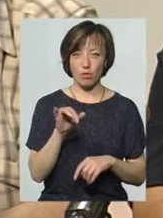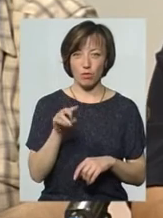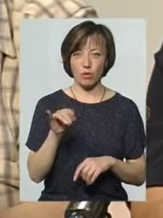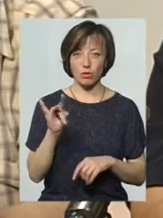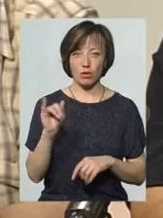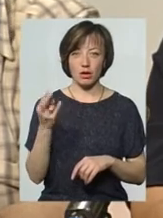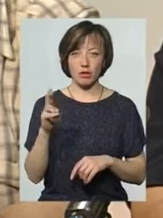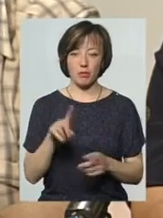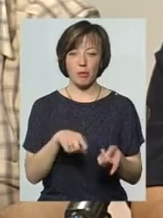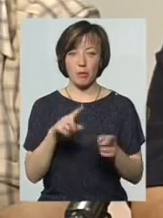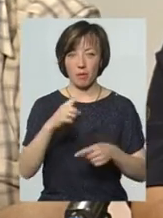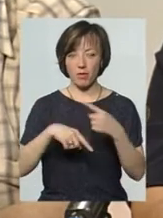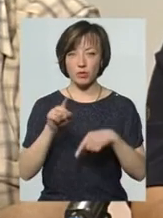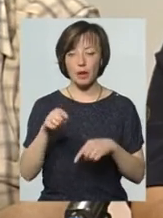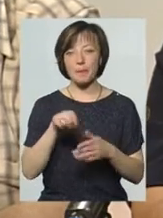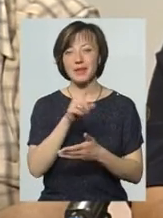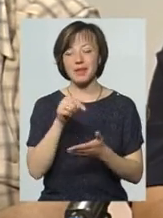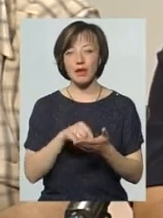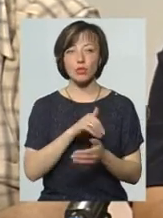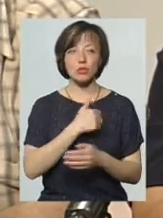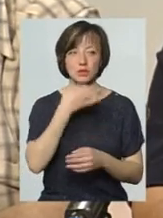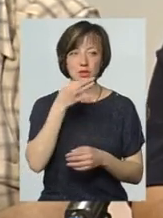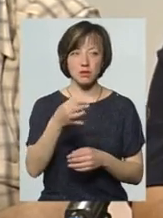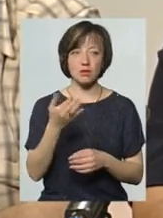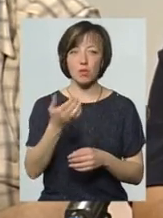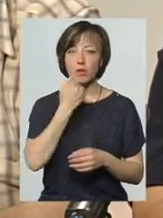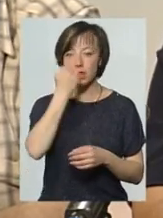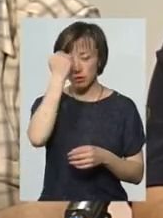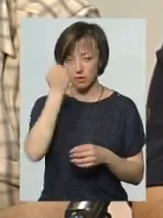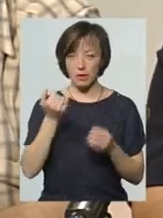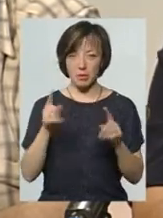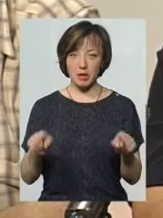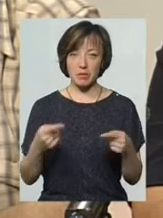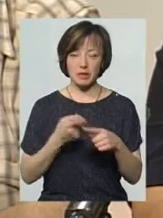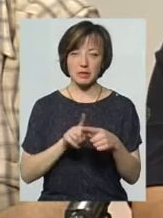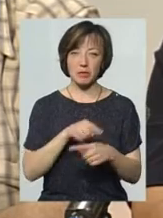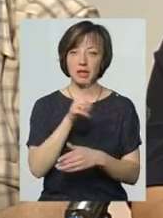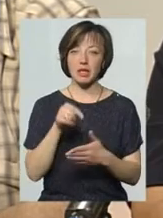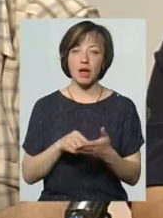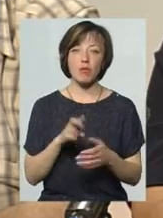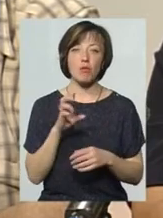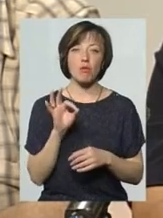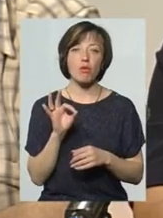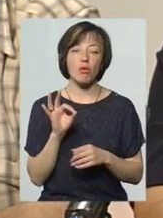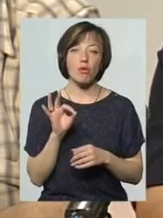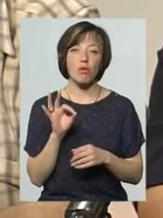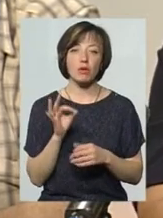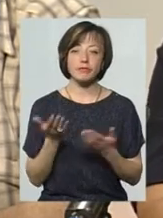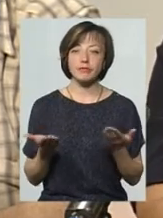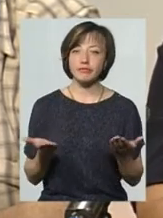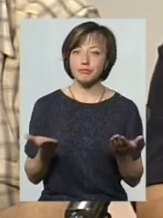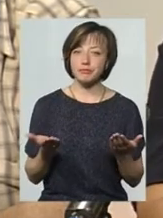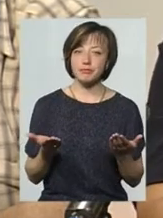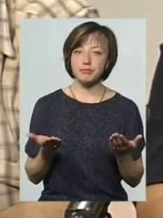повернуться туди. Тобто питання інформації, і я хочу сказати, власне, вам подякувати, що ви піднімаєте ці питання, бо вони по ходу,